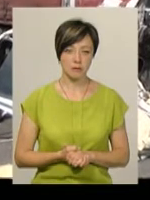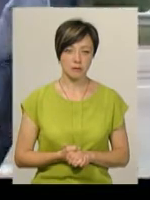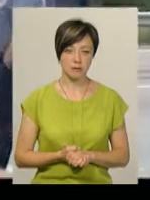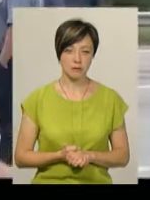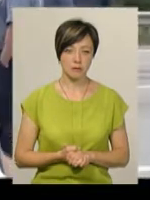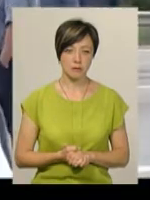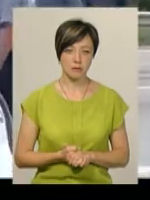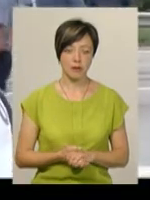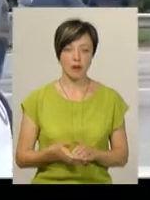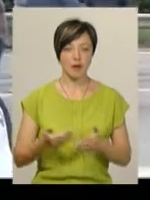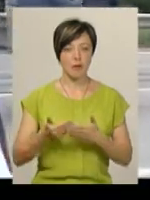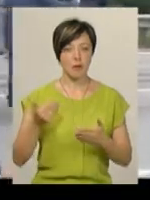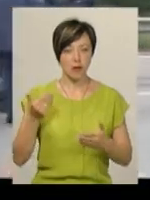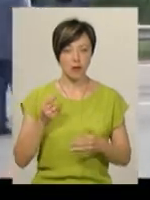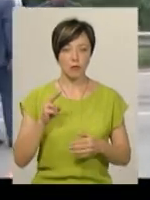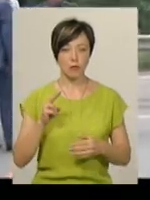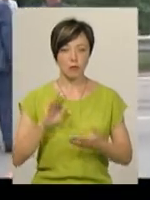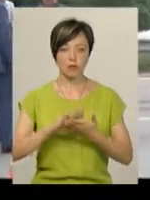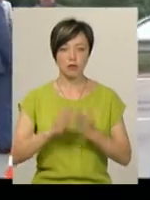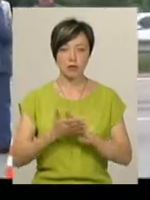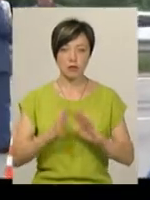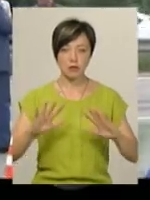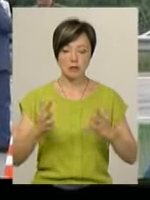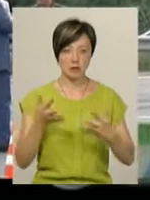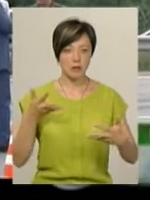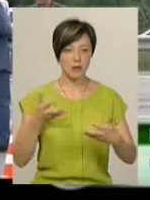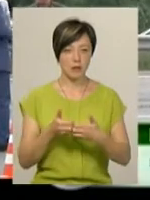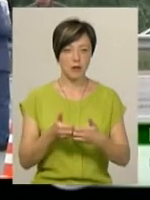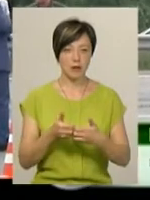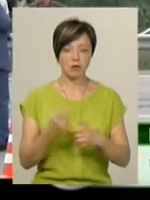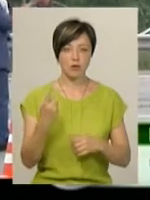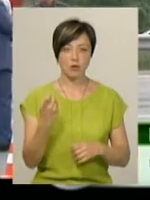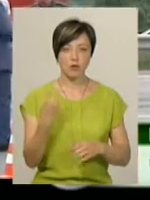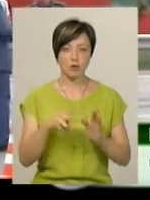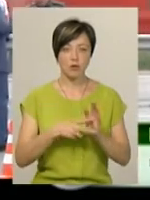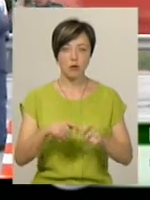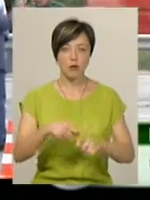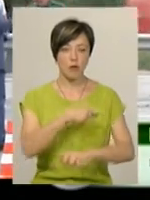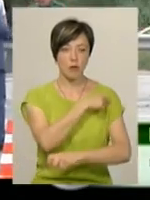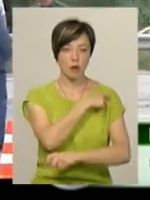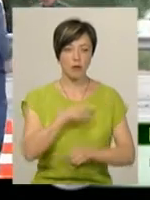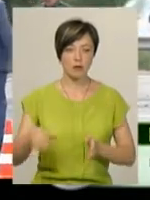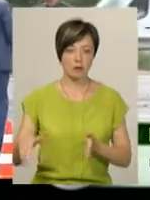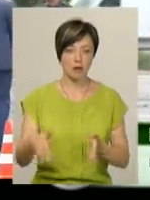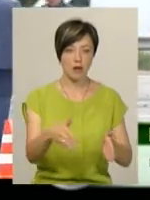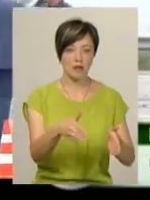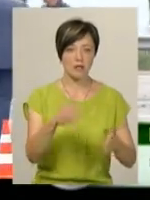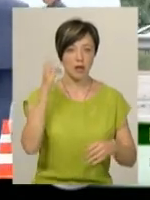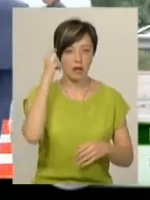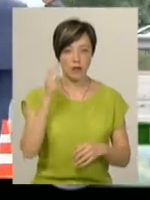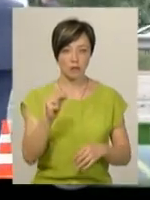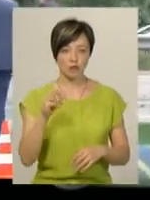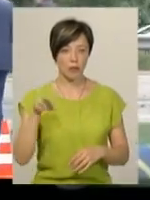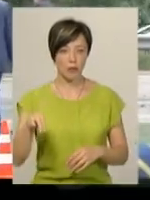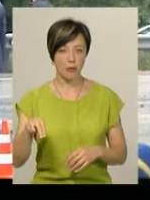Попередня по ситуації, яка страпилась з ДТП на 127-му кілометрі траси Київ-Чоп,